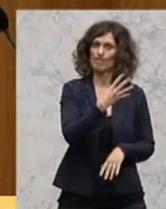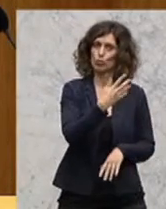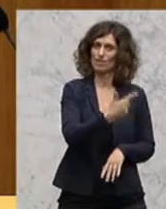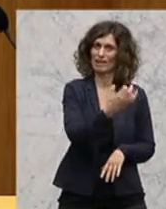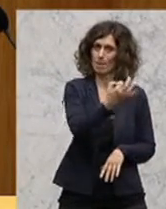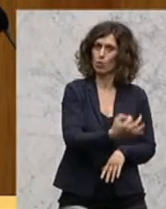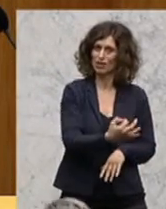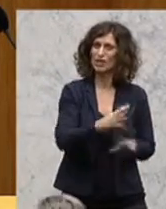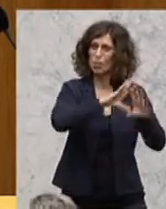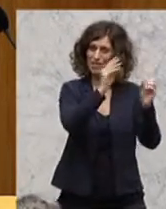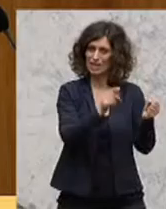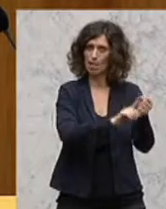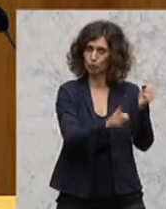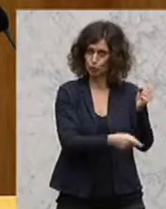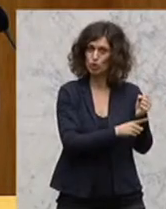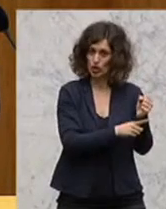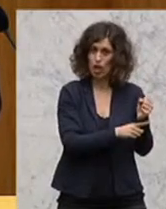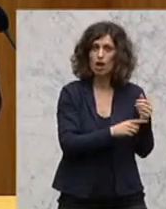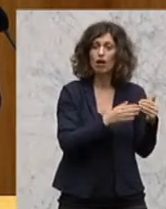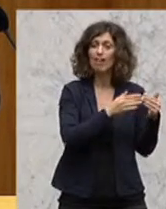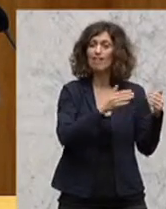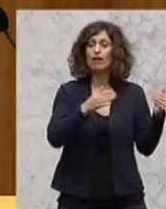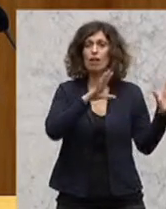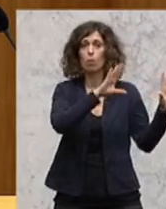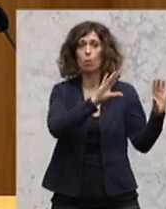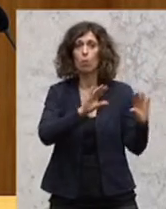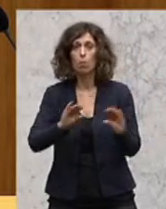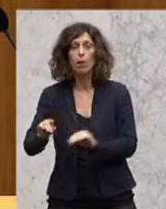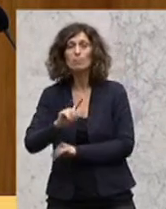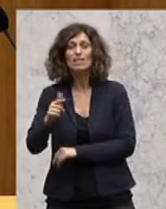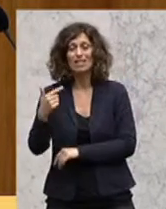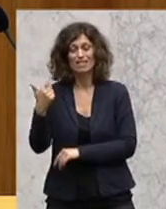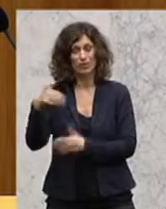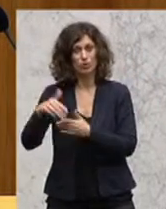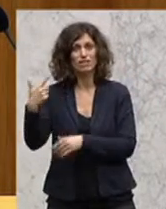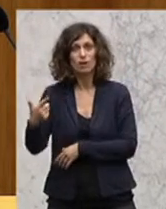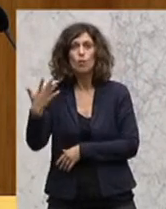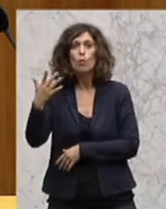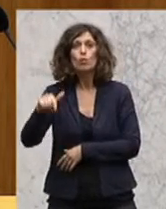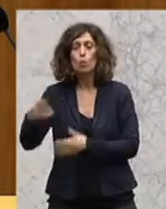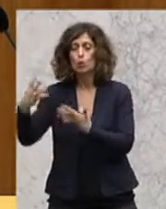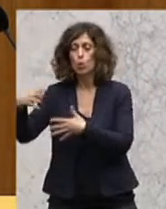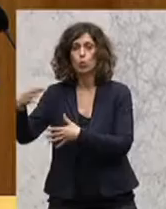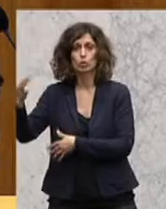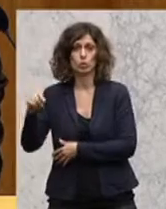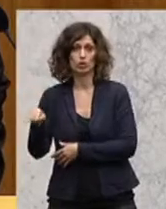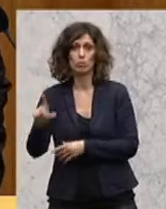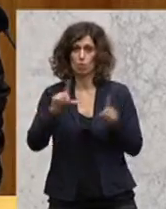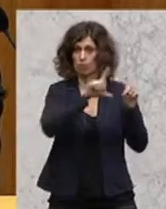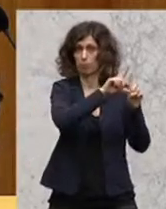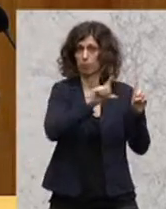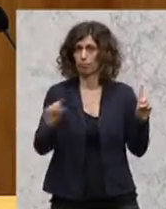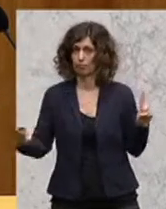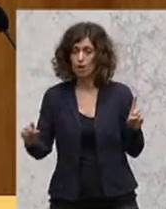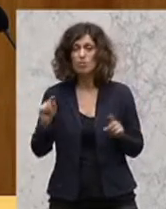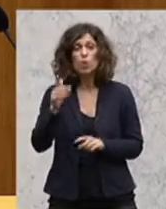Prozent des Gesamtbudgets. Das wird abnehmen bis 2020 auf 5,99 Prozent. Und ich sage Ihnen, das